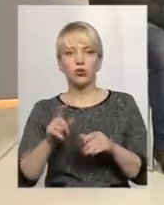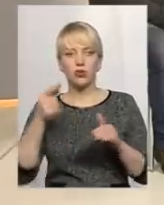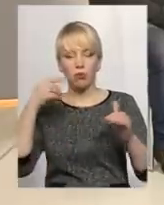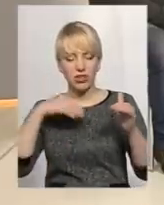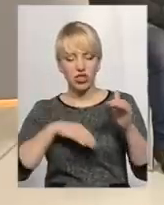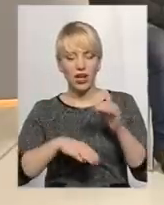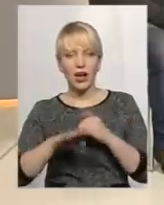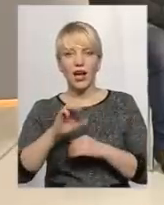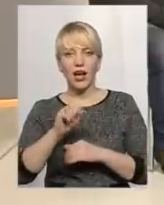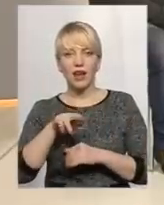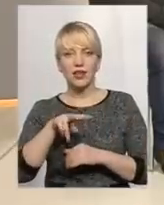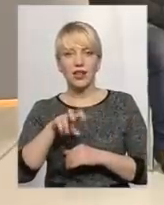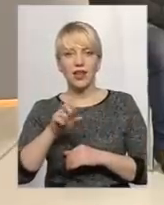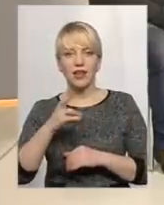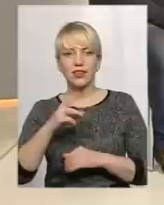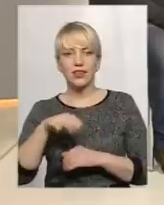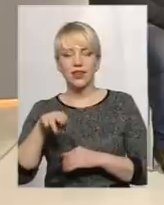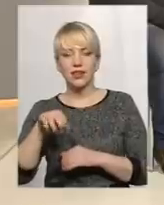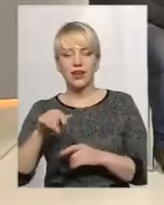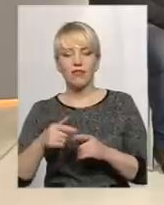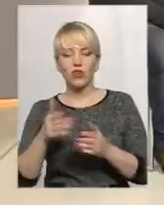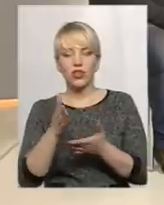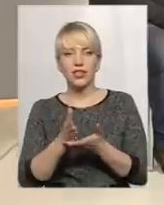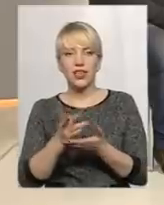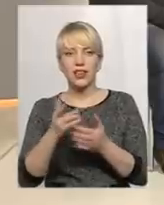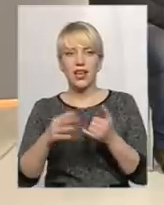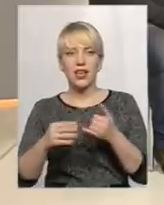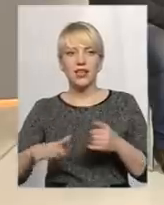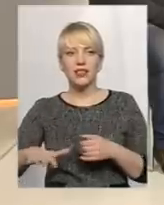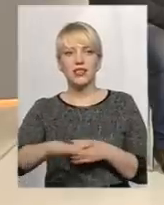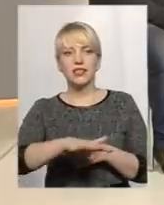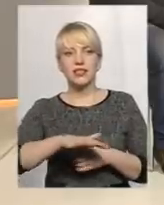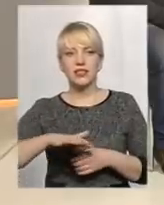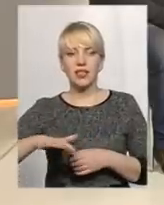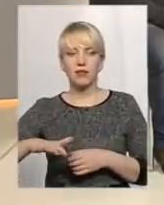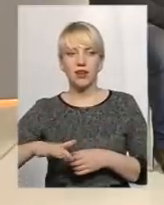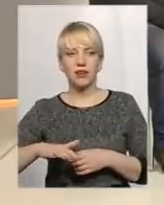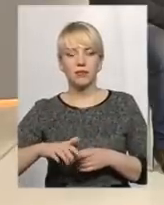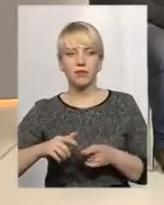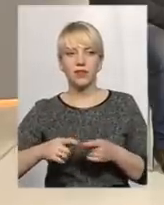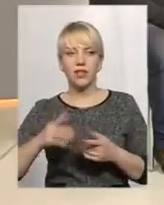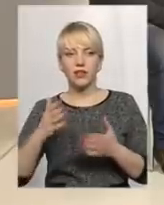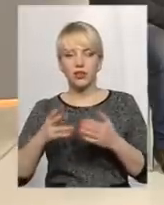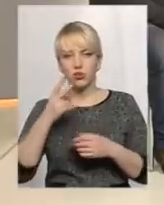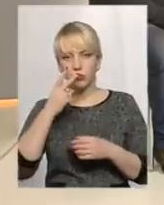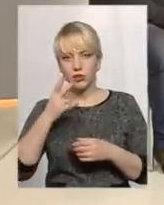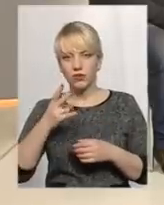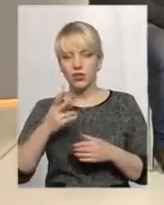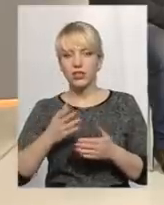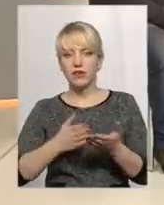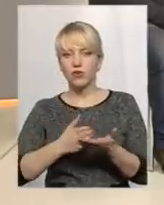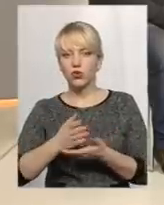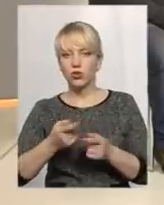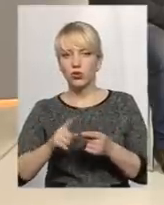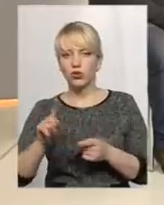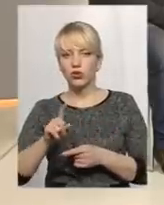Атлантида розміщується на землях Н-го землекористувача Якщо дивитися в розрізі того, що